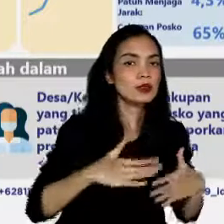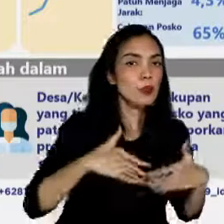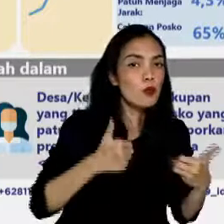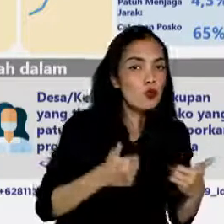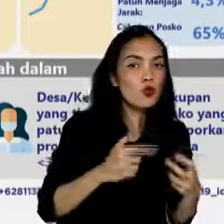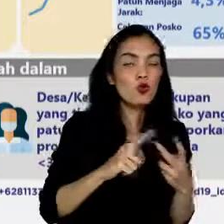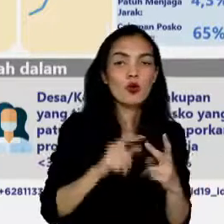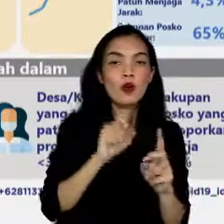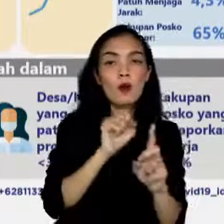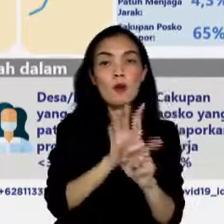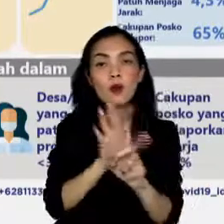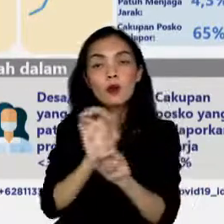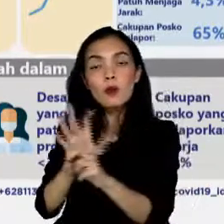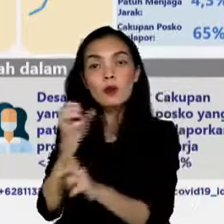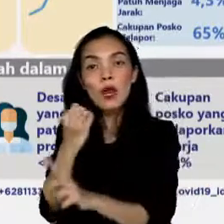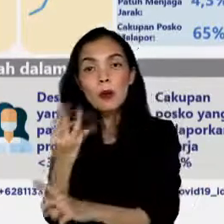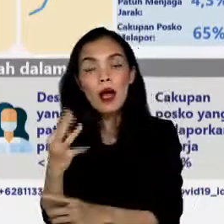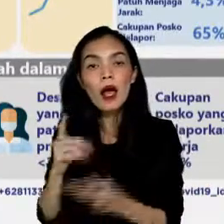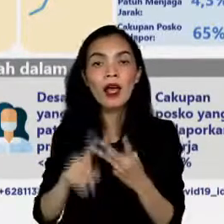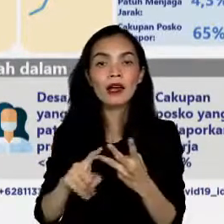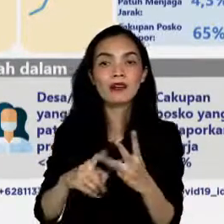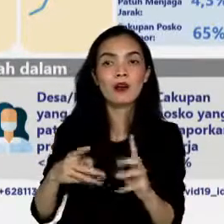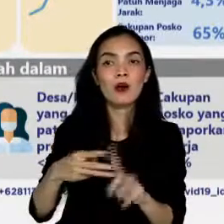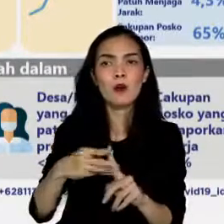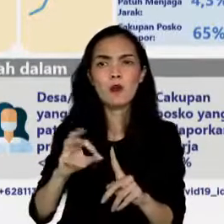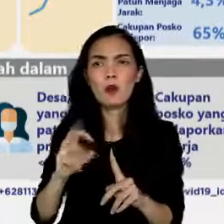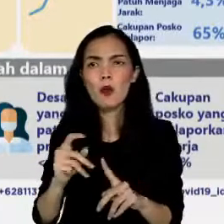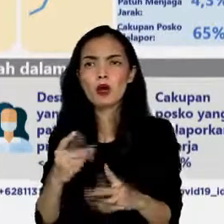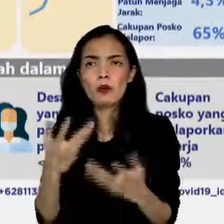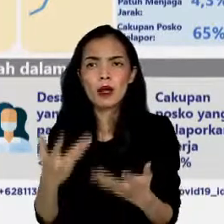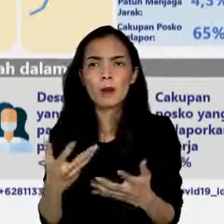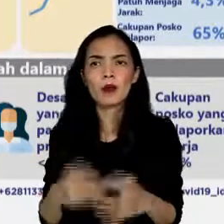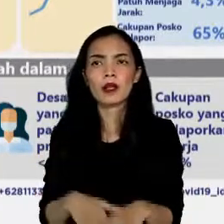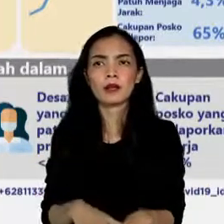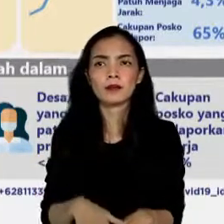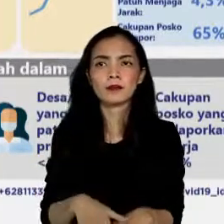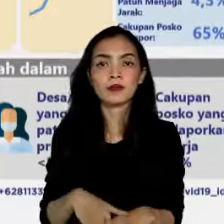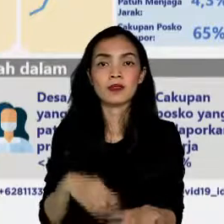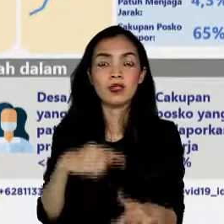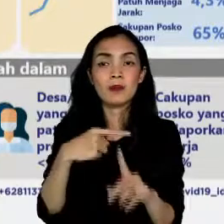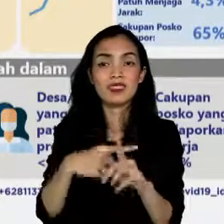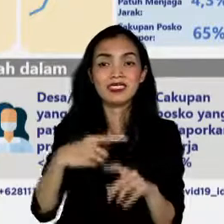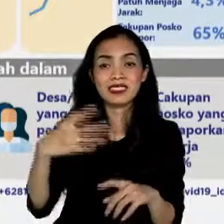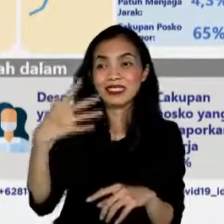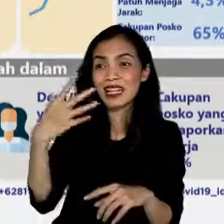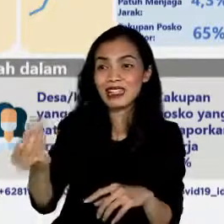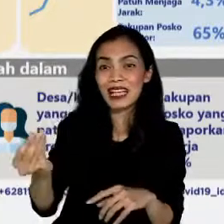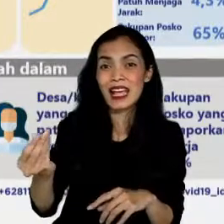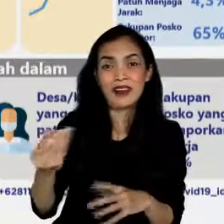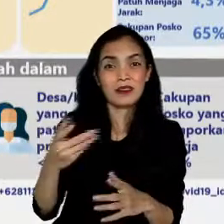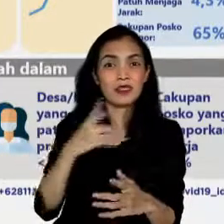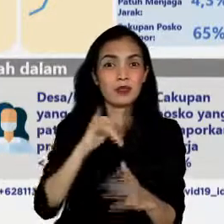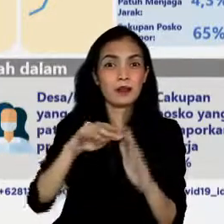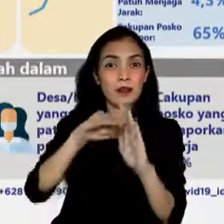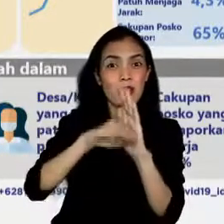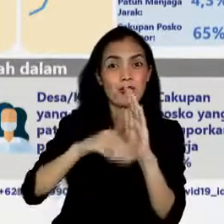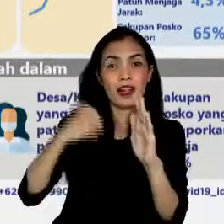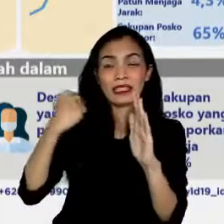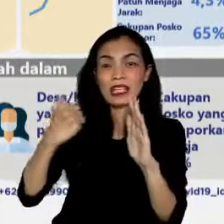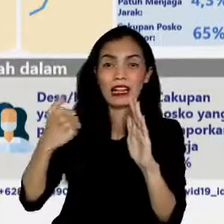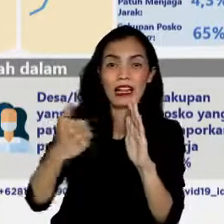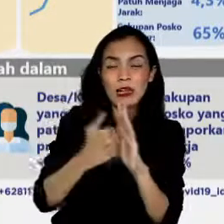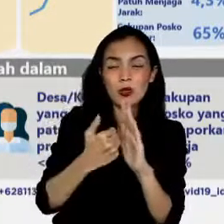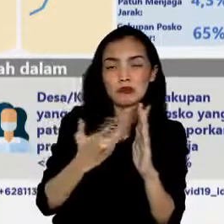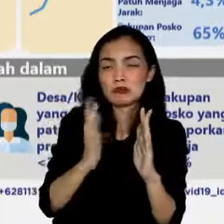kematian, serta bor. Selain itu, jumlah desa atau keluruan yang tidak patuh protokol kesehatan dan cakupan